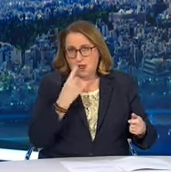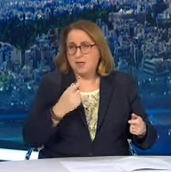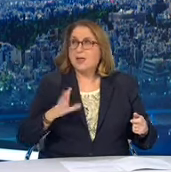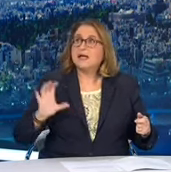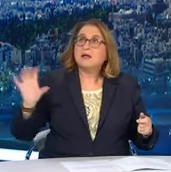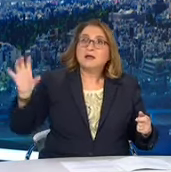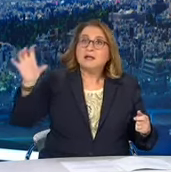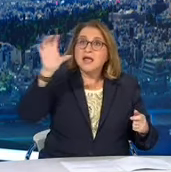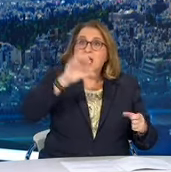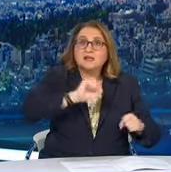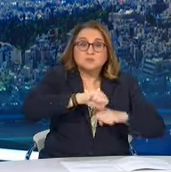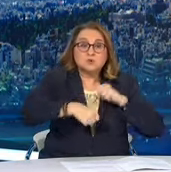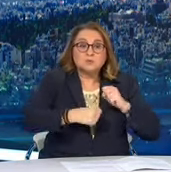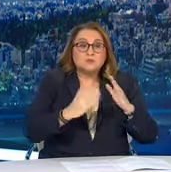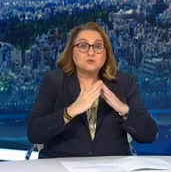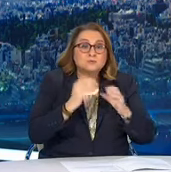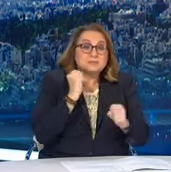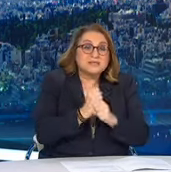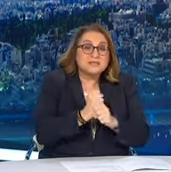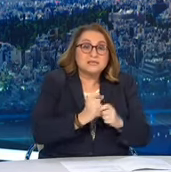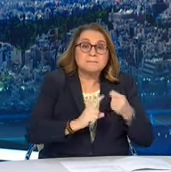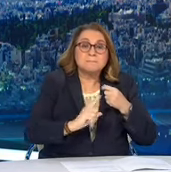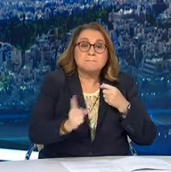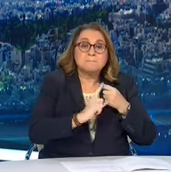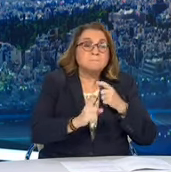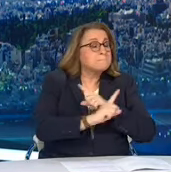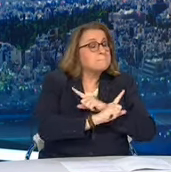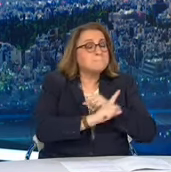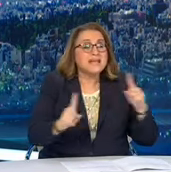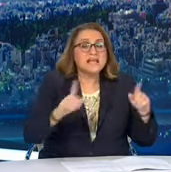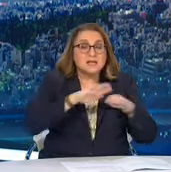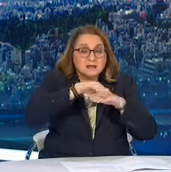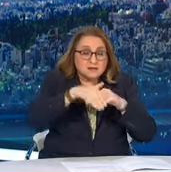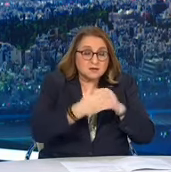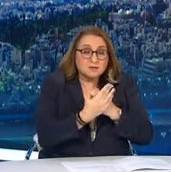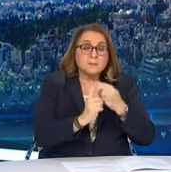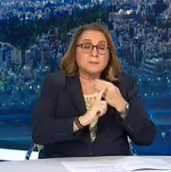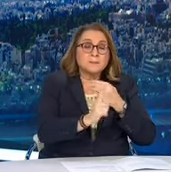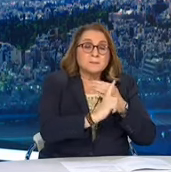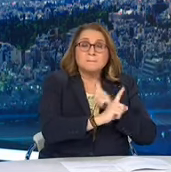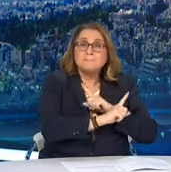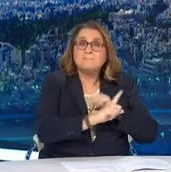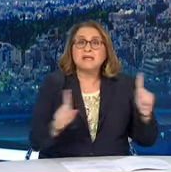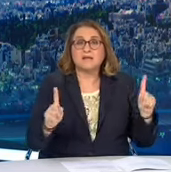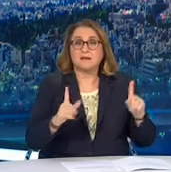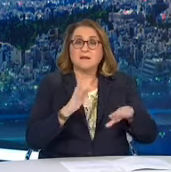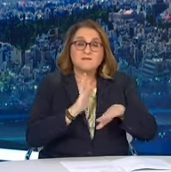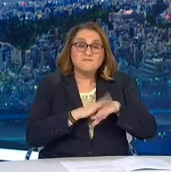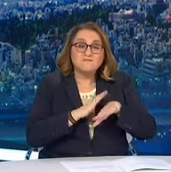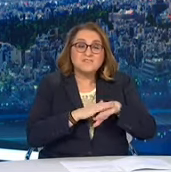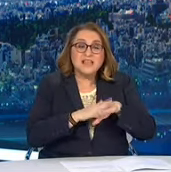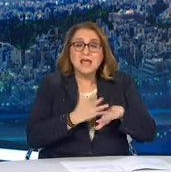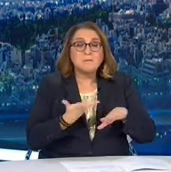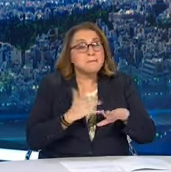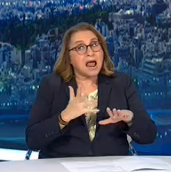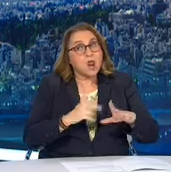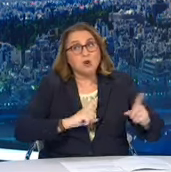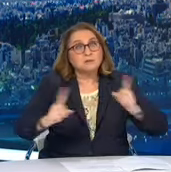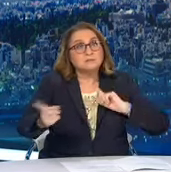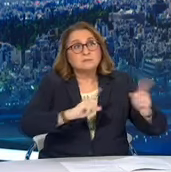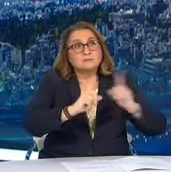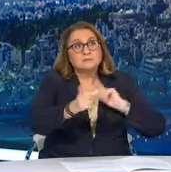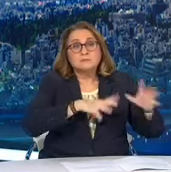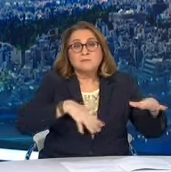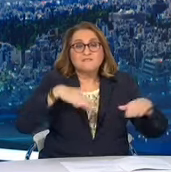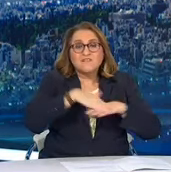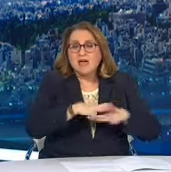την κινητικότητα, αυτό που λέμε mobility στα αγγλικά, γιατί φαίνεται ότι σχετίζεται. Δηλαδή όταν περιορίζει την κινητικότητα ενός